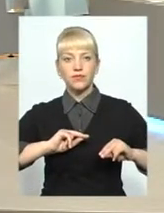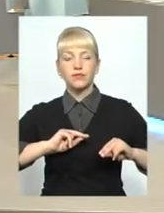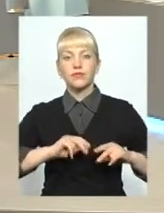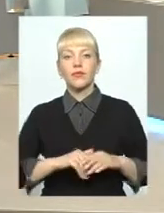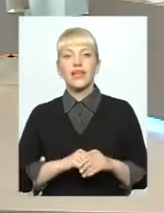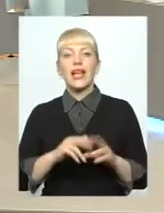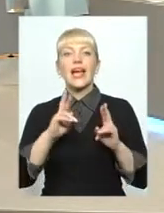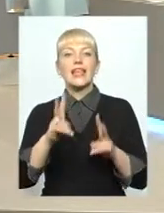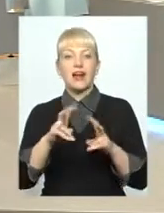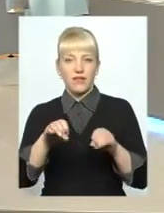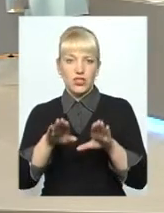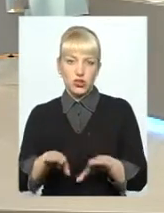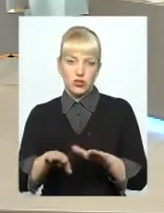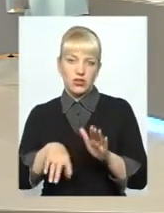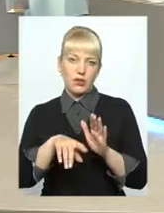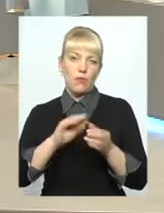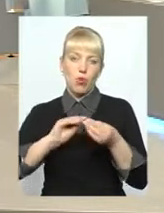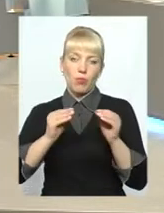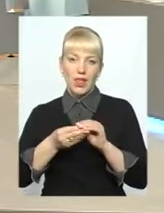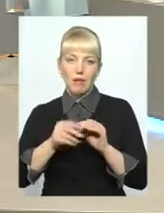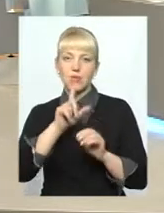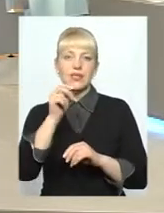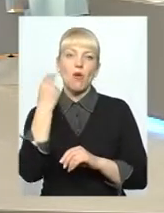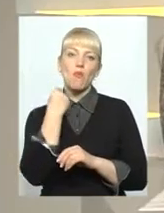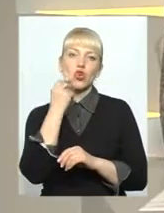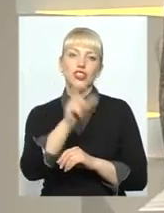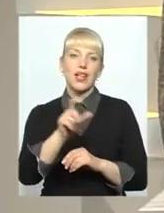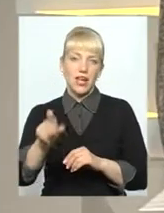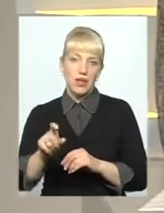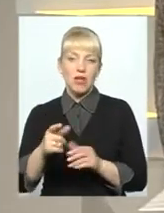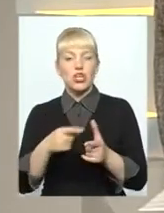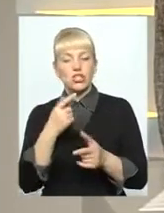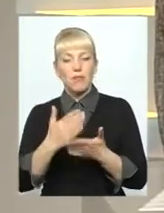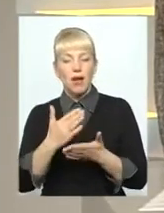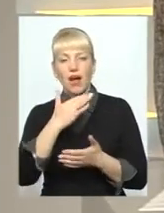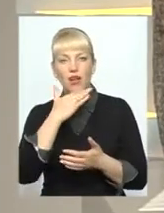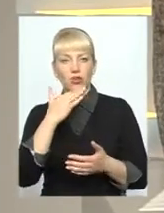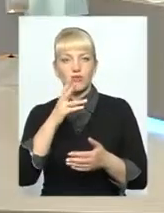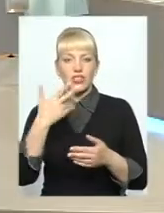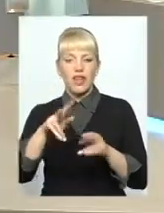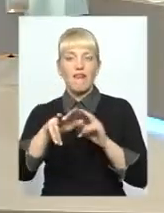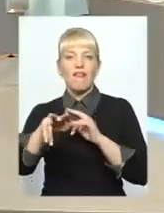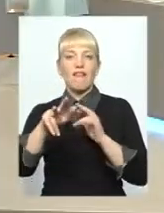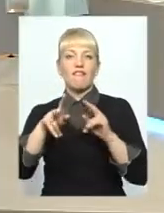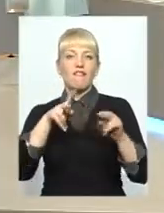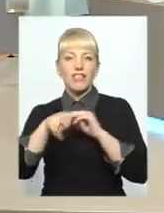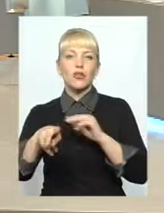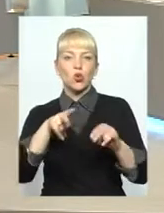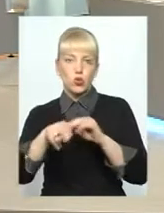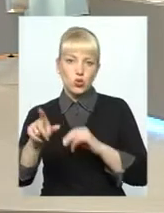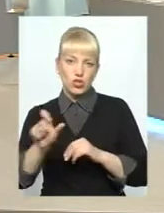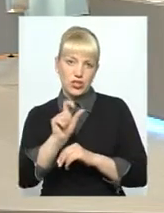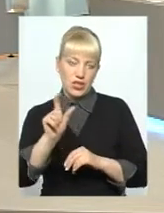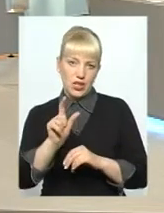Як ви рішуєте проблему з боржниками? Чи багато споживачів вже відключені від газопостачання? І